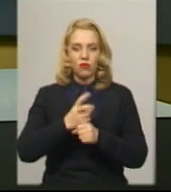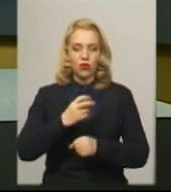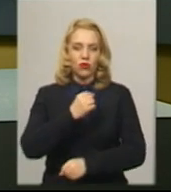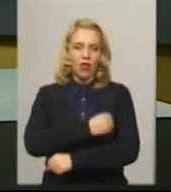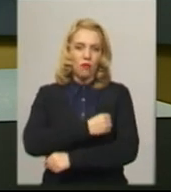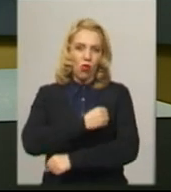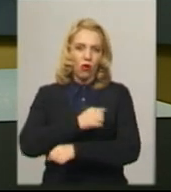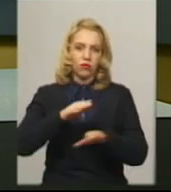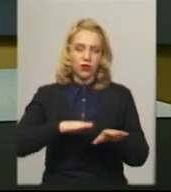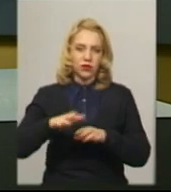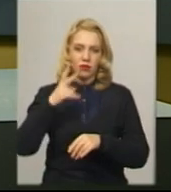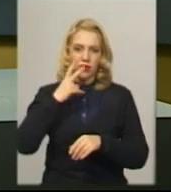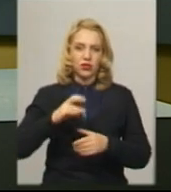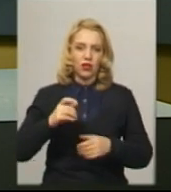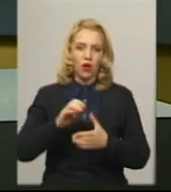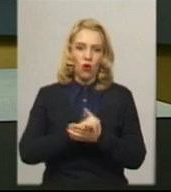бачила команда Суспільного.